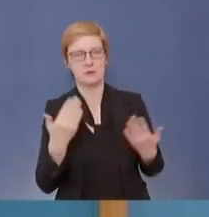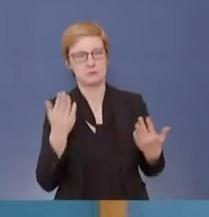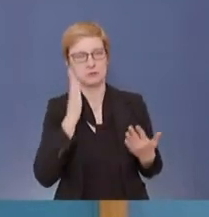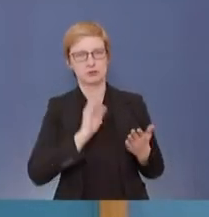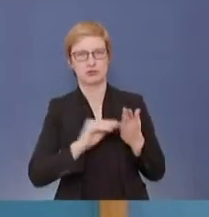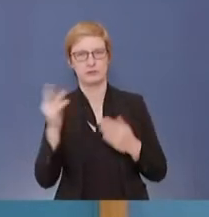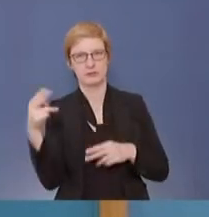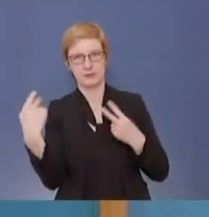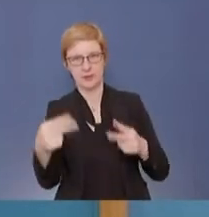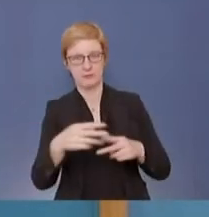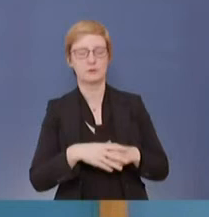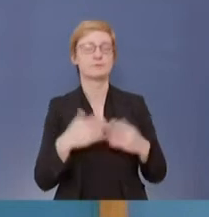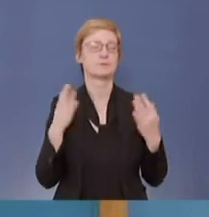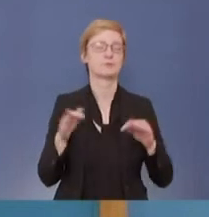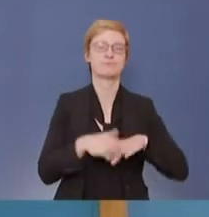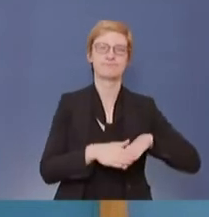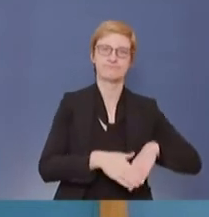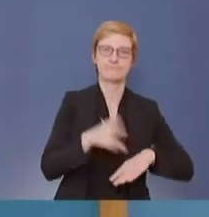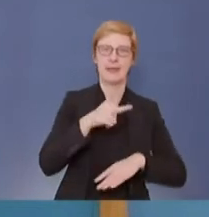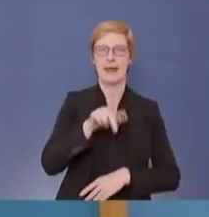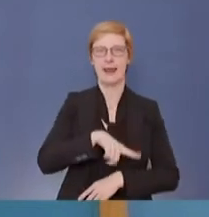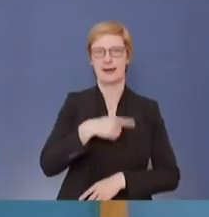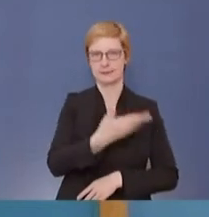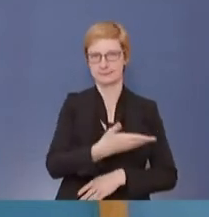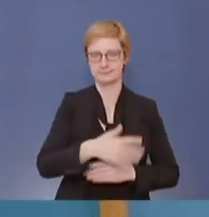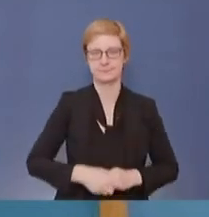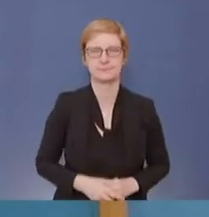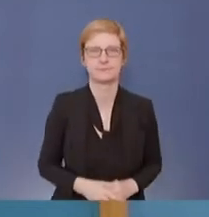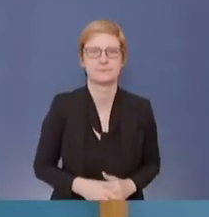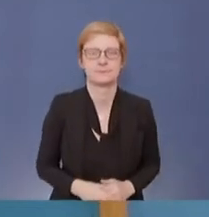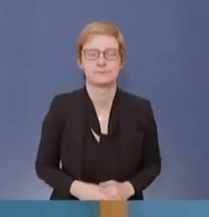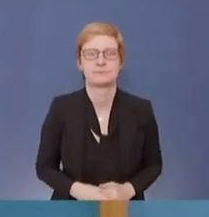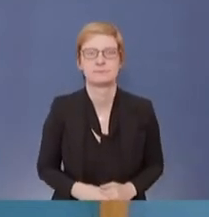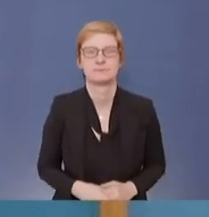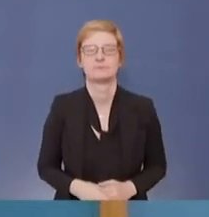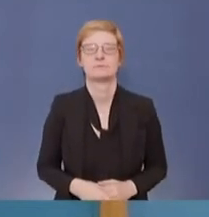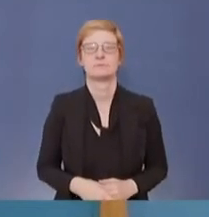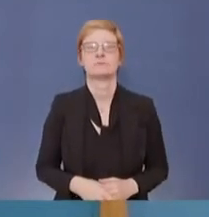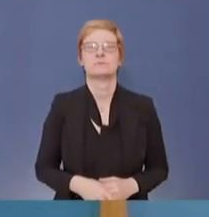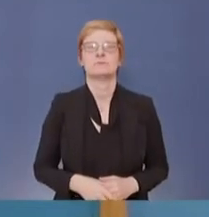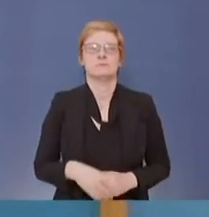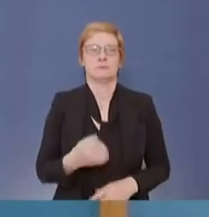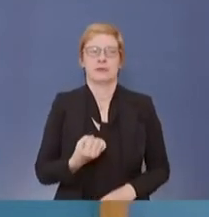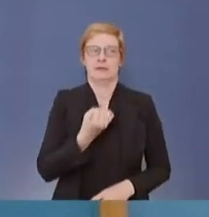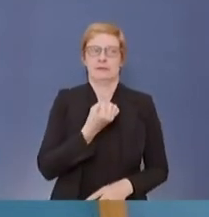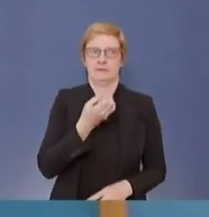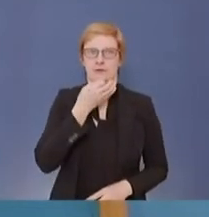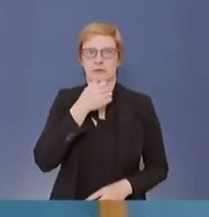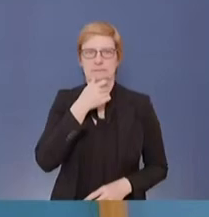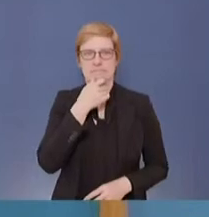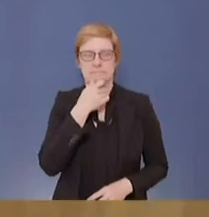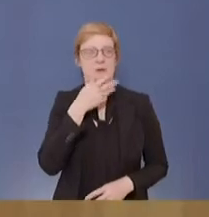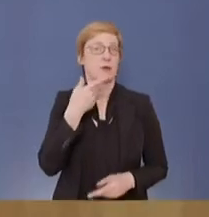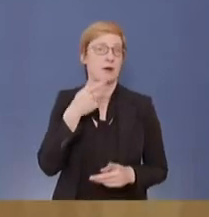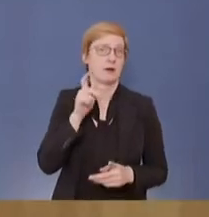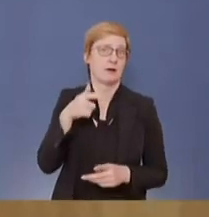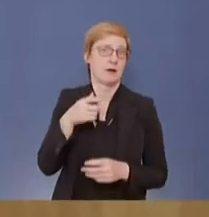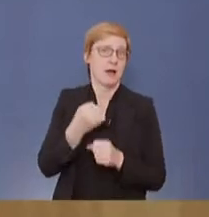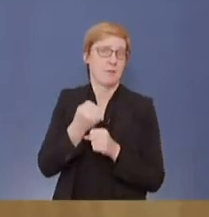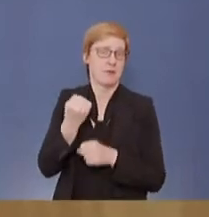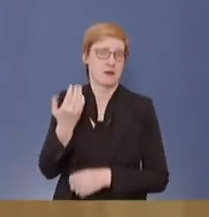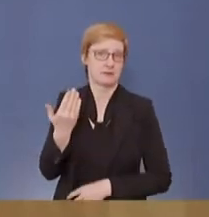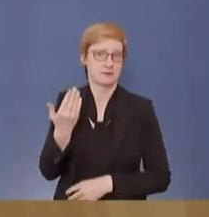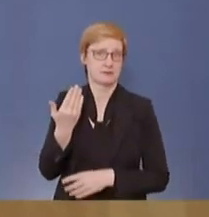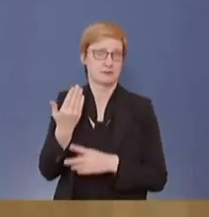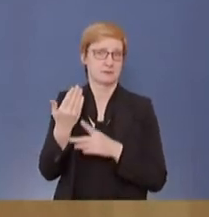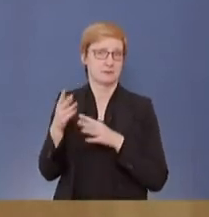Dann ist Herr Lange dann, glaube ich, mit der noch eine Frage. Wo sind Sie da? Ich habe tatsächlich noch mal eine Impffrage, aber ans Arbeitsministerium, Ehrentraut, wenn ich Sie